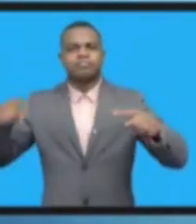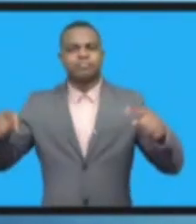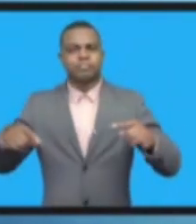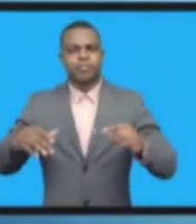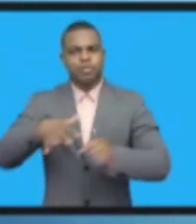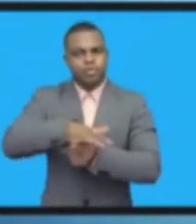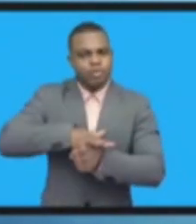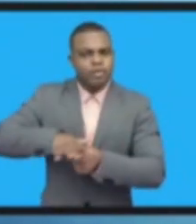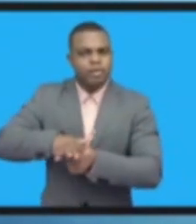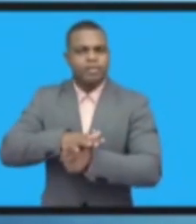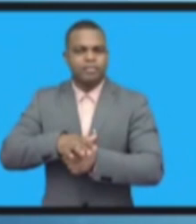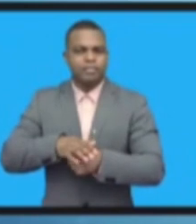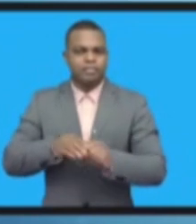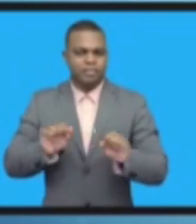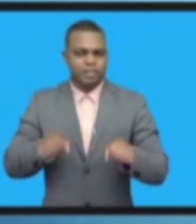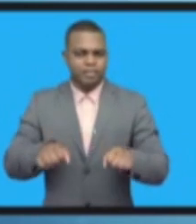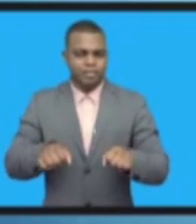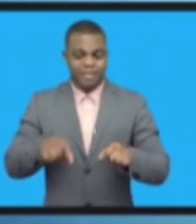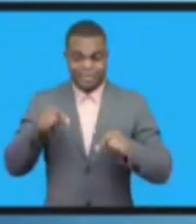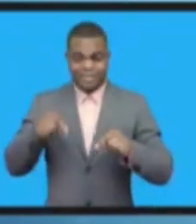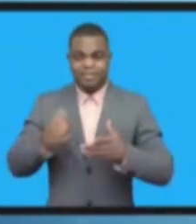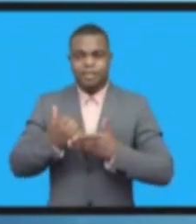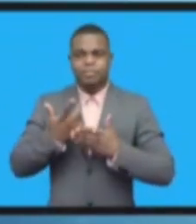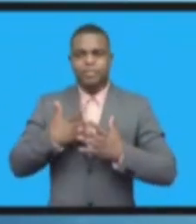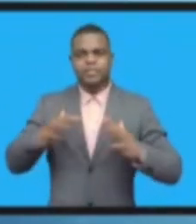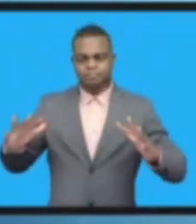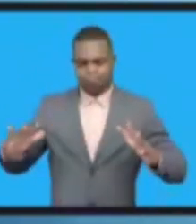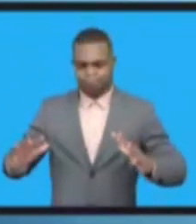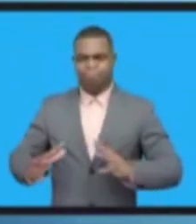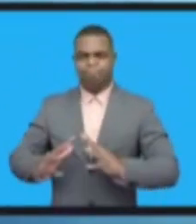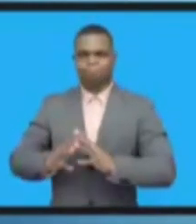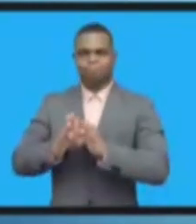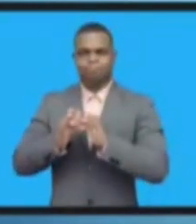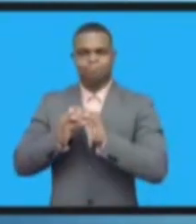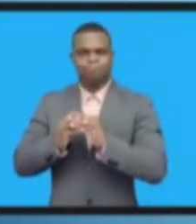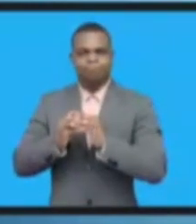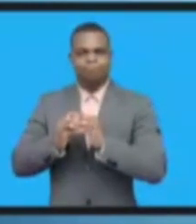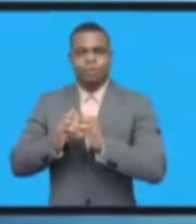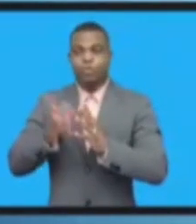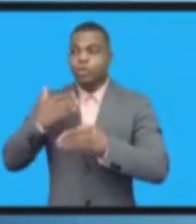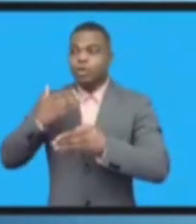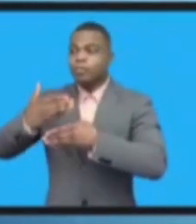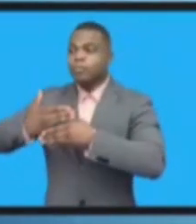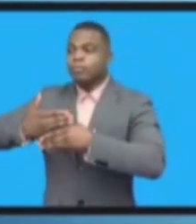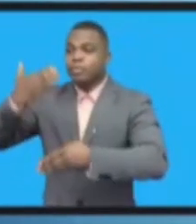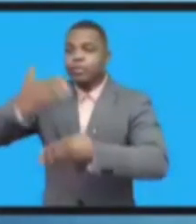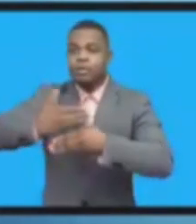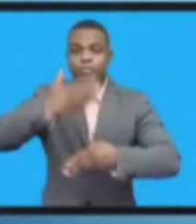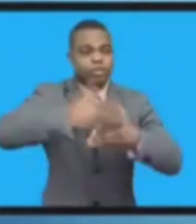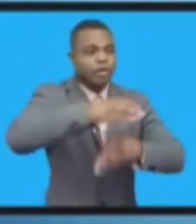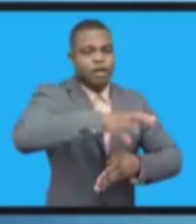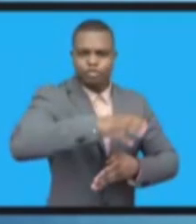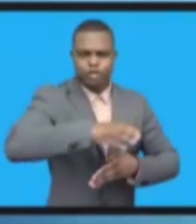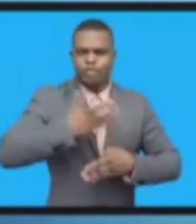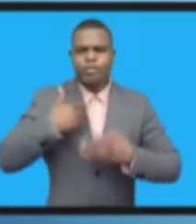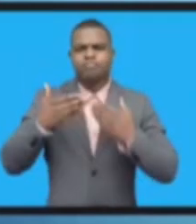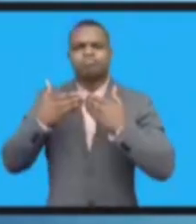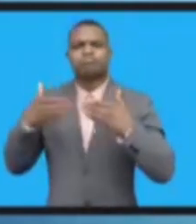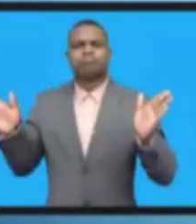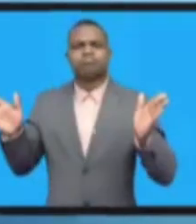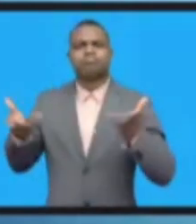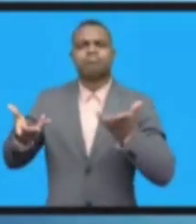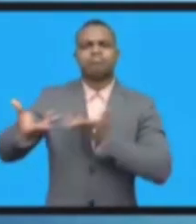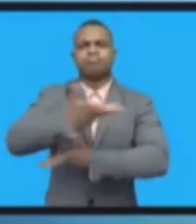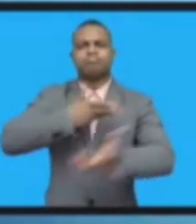Интернет – это сеть сетей, которая опирается на общую группу технических протоколов и стандартов, которые